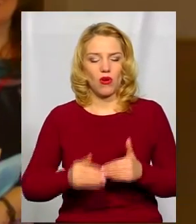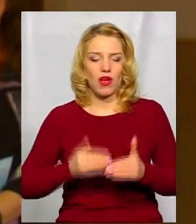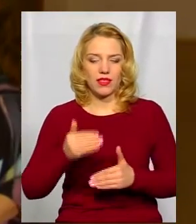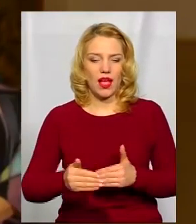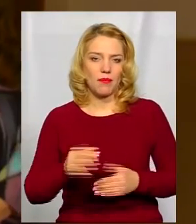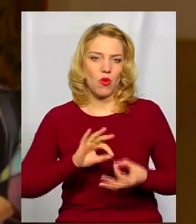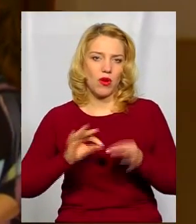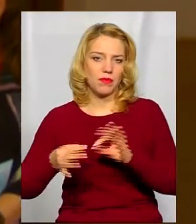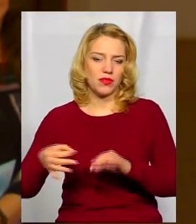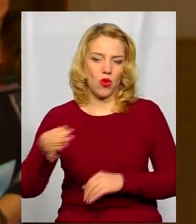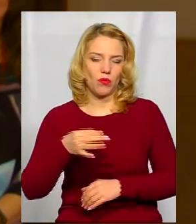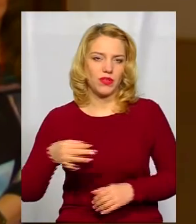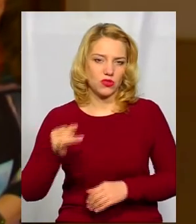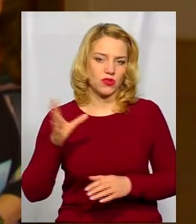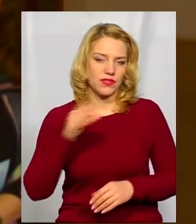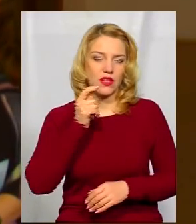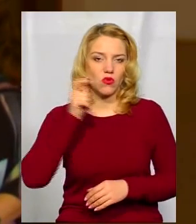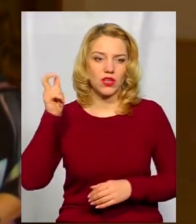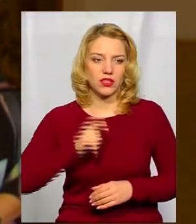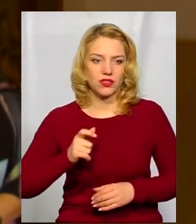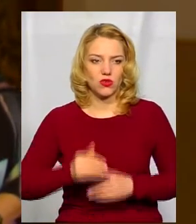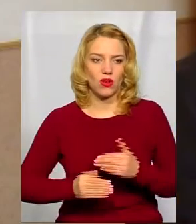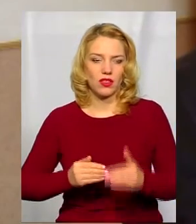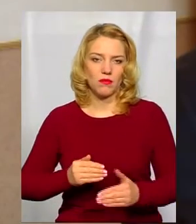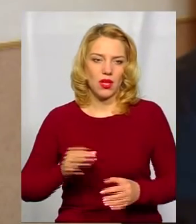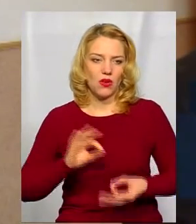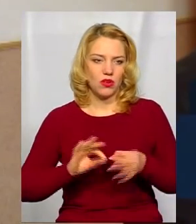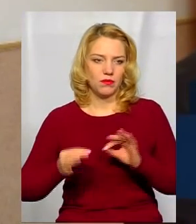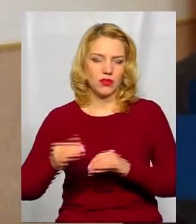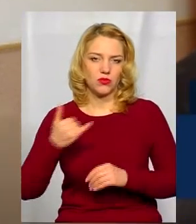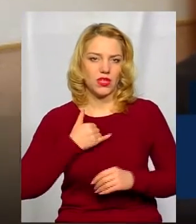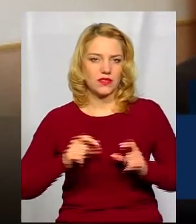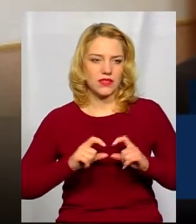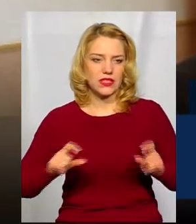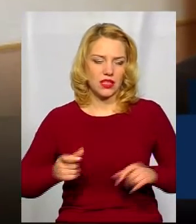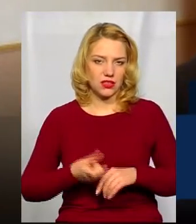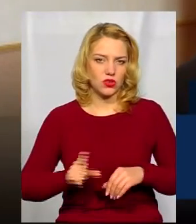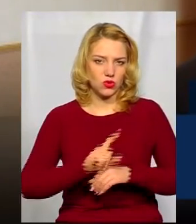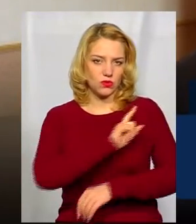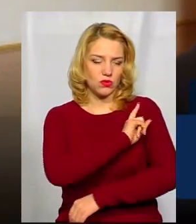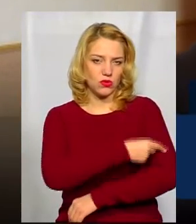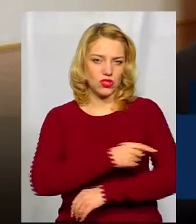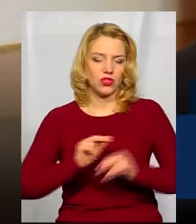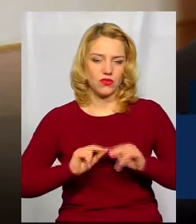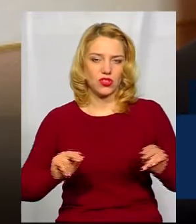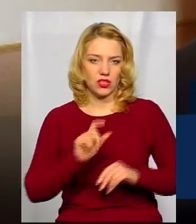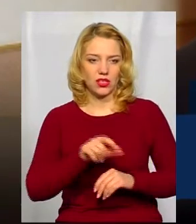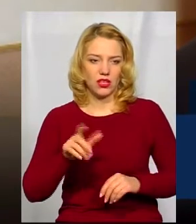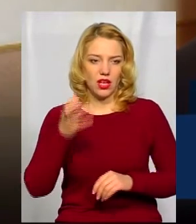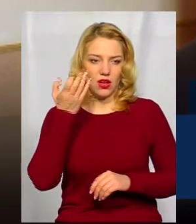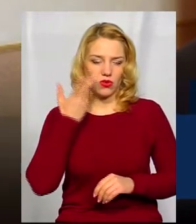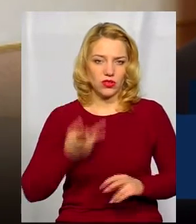Олімпіад, обласного і всеукраїнського етапу Олімпіад. У нас у закладі дуже потужні вчителі, але коли